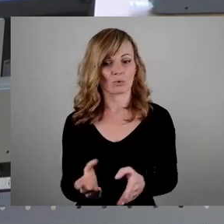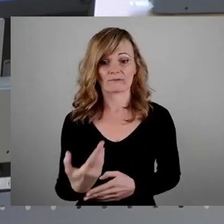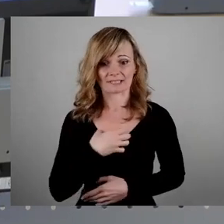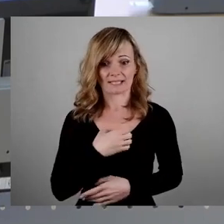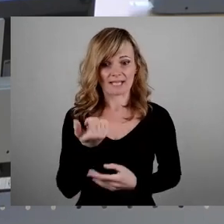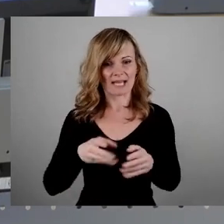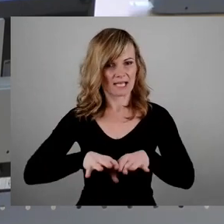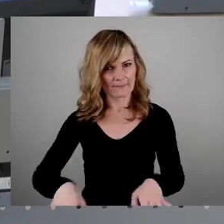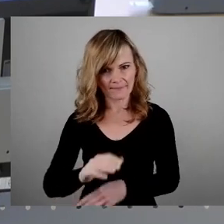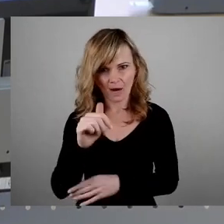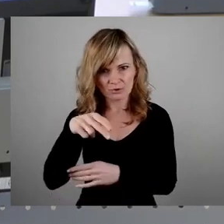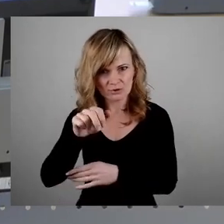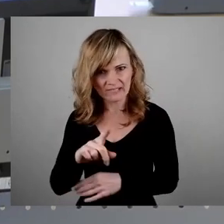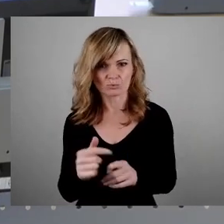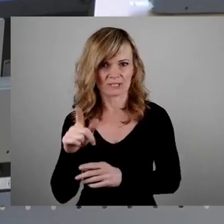mit Auschwitz und Leningrad stellt.